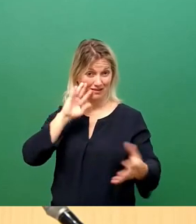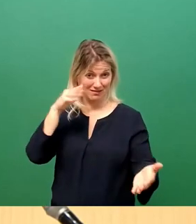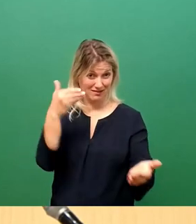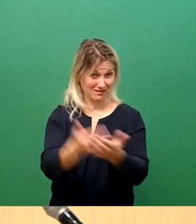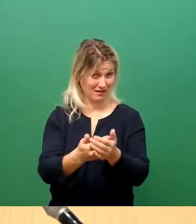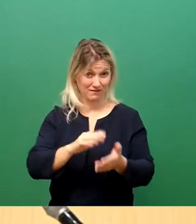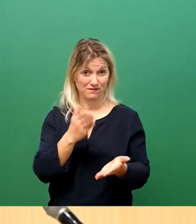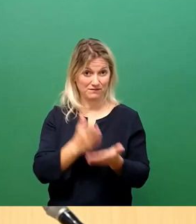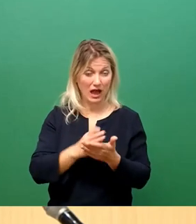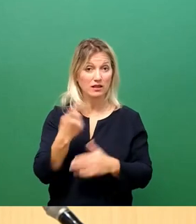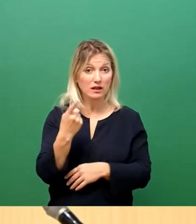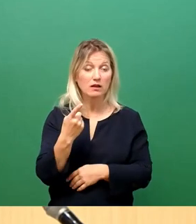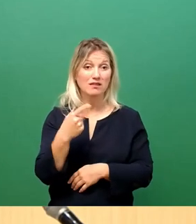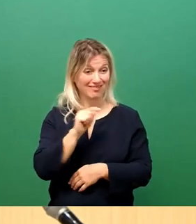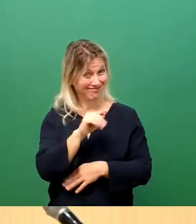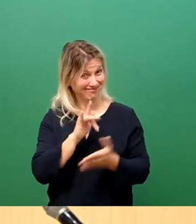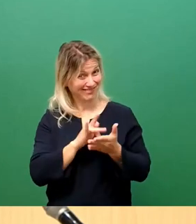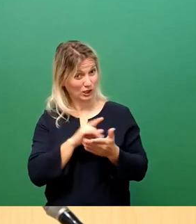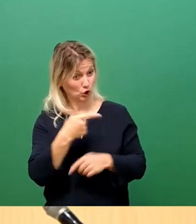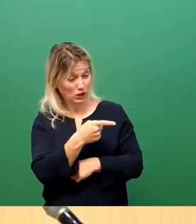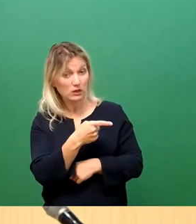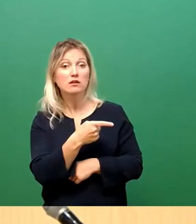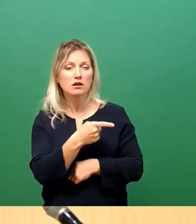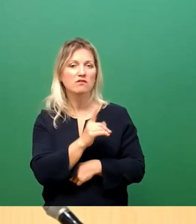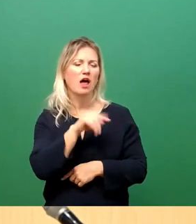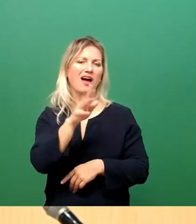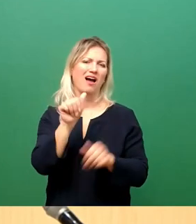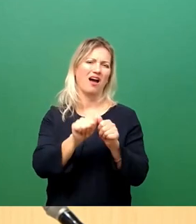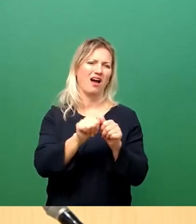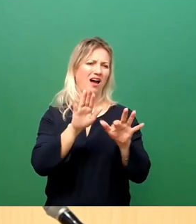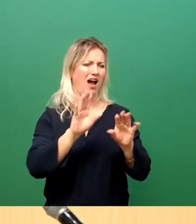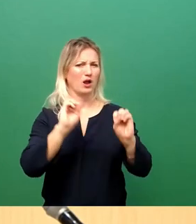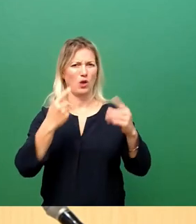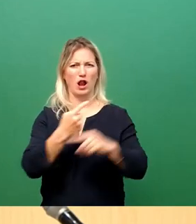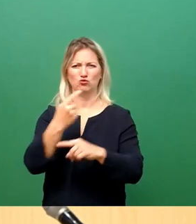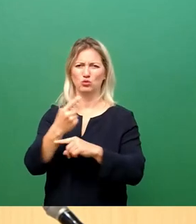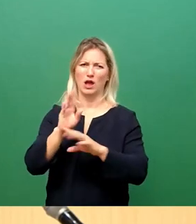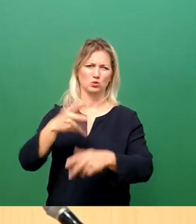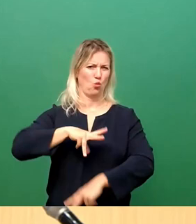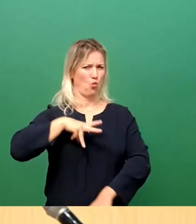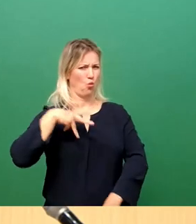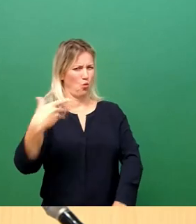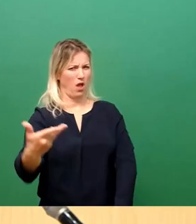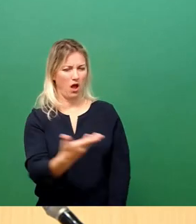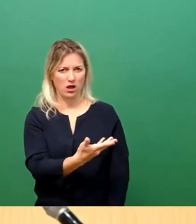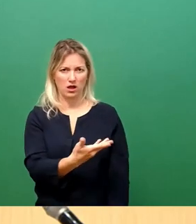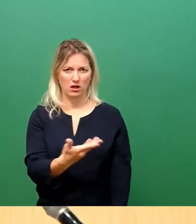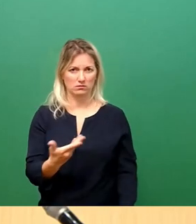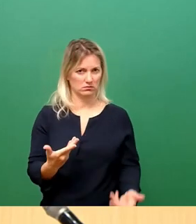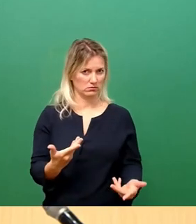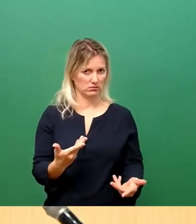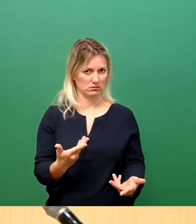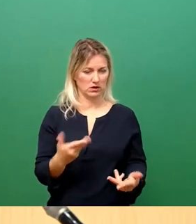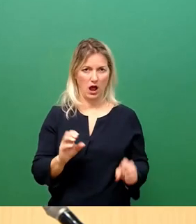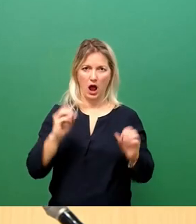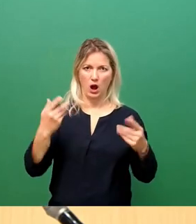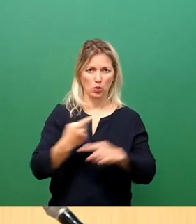Mitverursache dieser Verzögerung und Bemängeln in einer Aktuellen Stunde, dass alles viel zu lange dauern würde. Meiner Meinung nach kommt diese Aktuelle Stunde eine